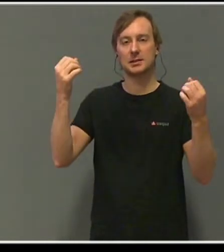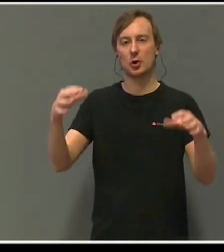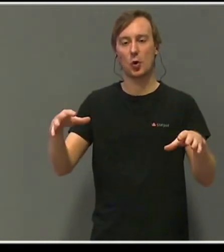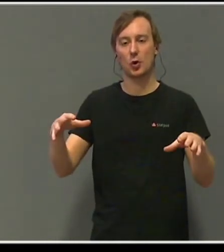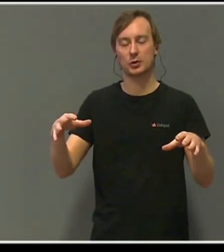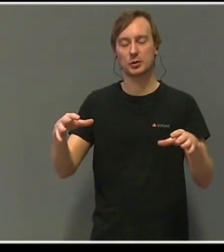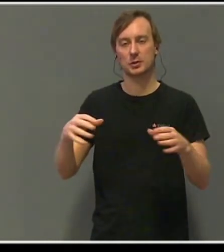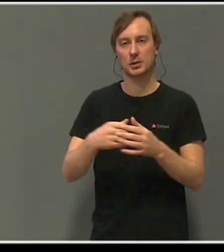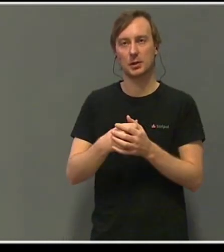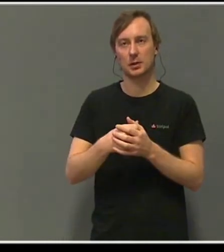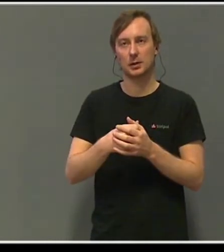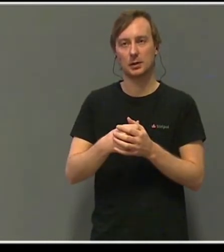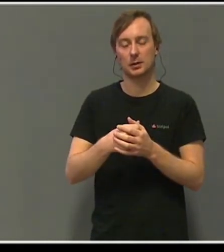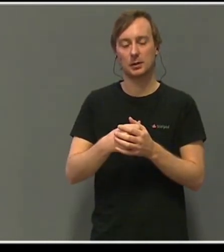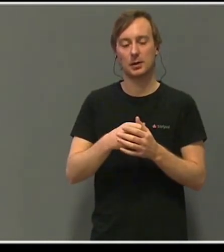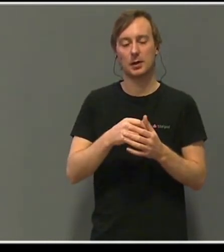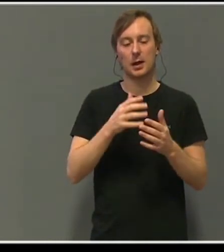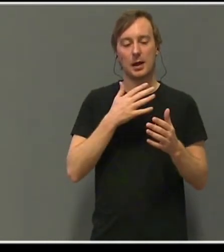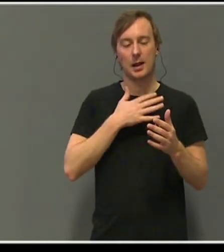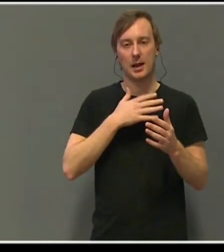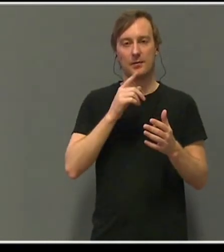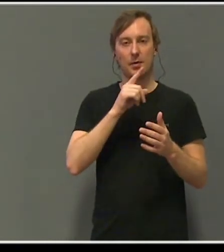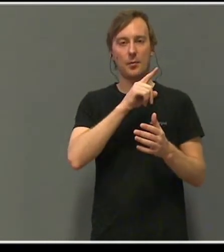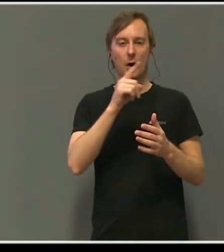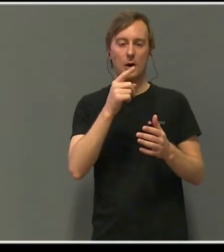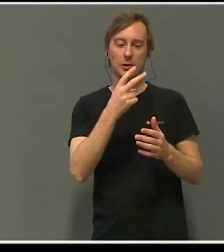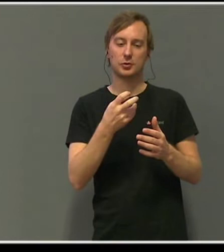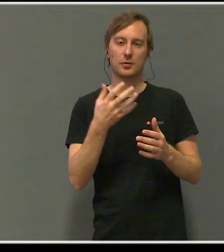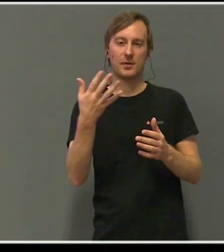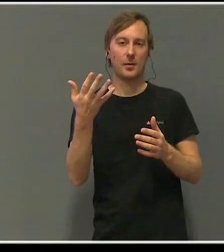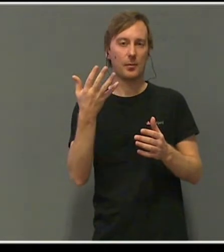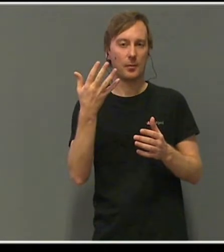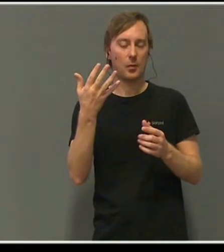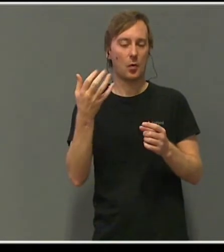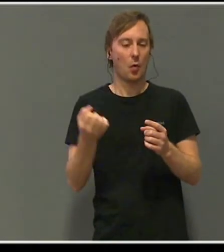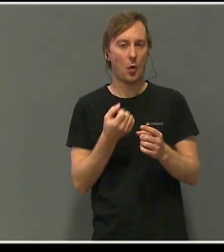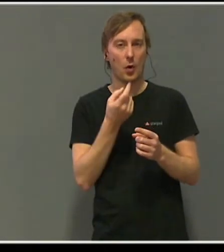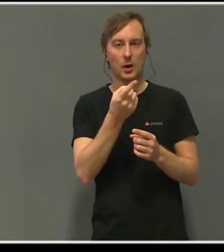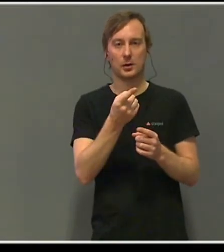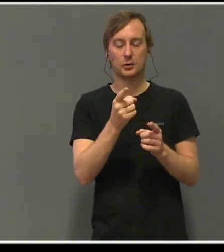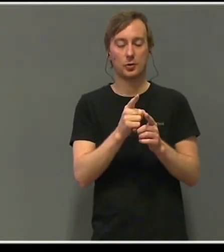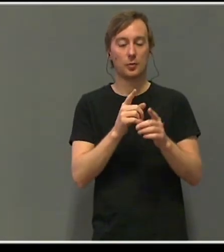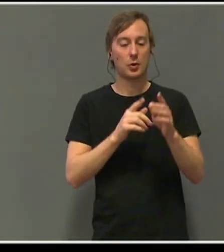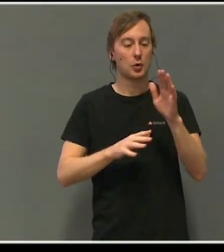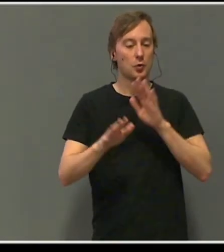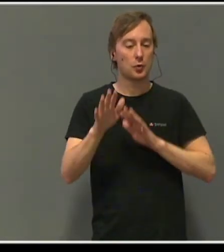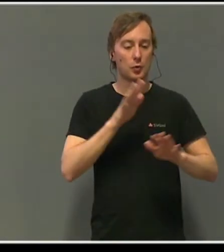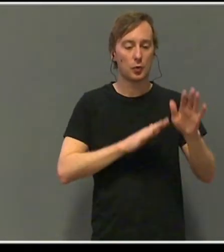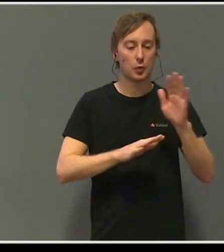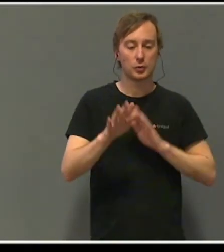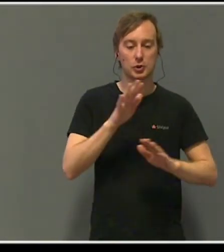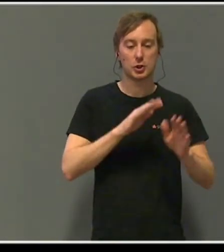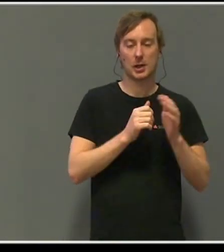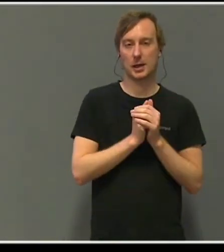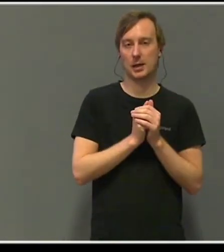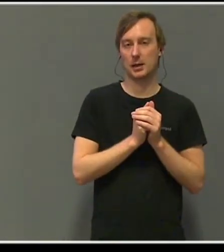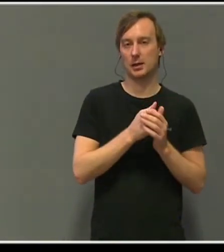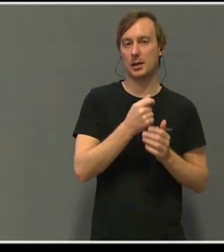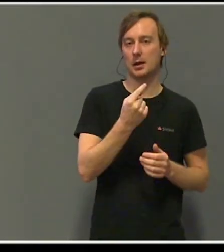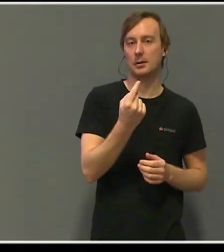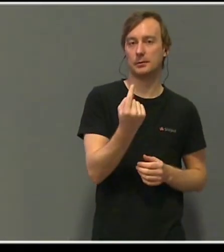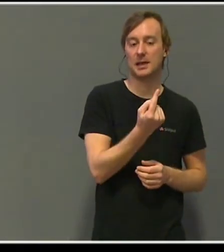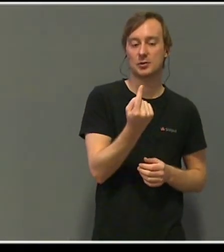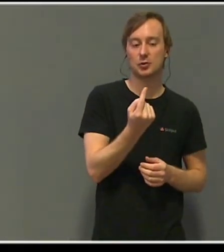kun skulle leve 25 år, og øynsynlig i ensomhet og isolasjon fra den verden vi andre